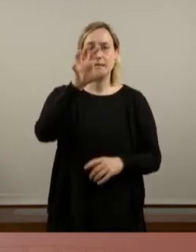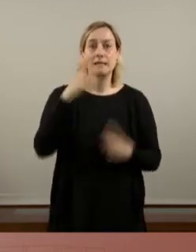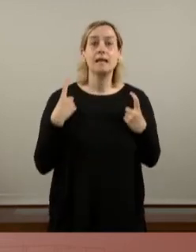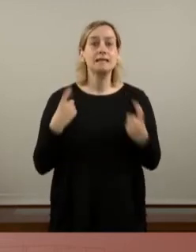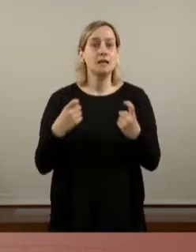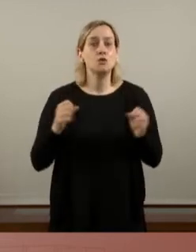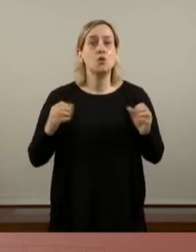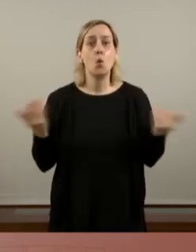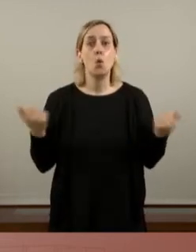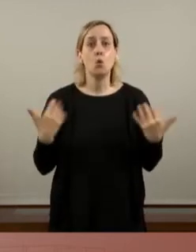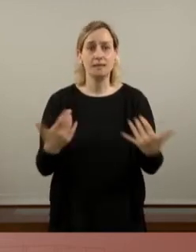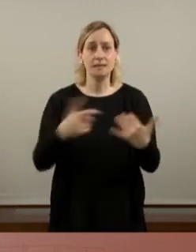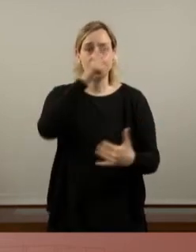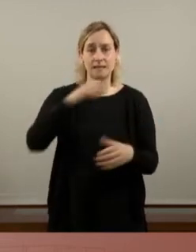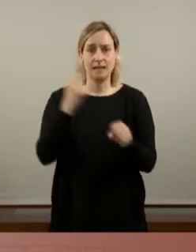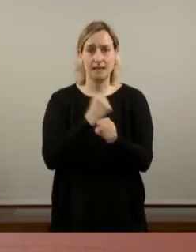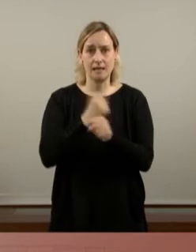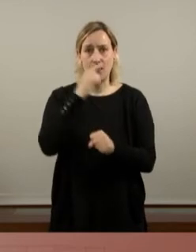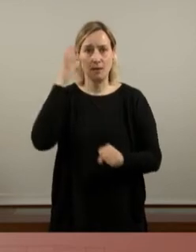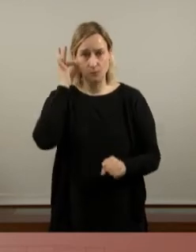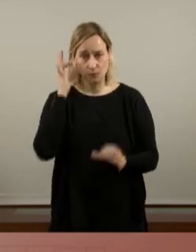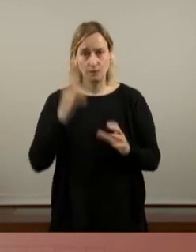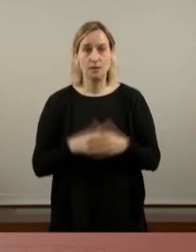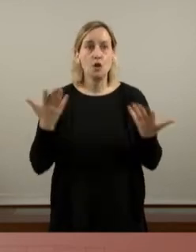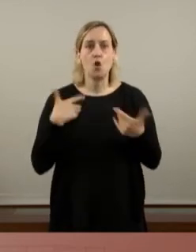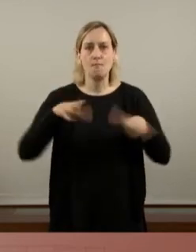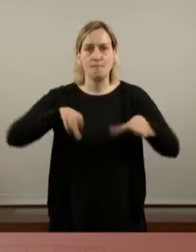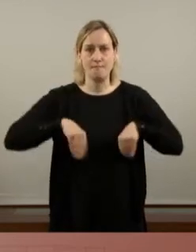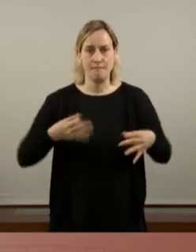urgències de les treballadores i treballadors i de com fer-hi front.